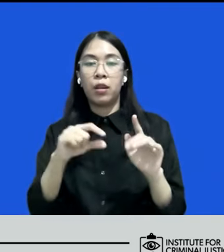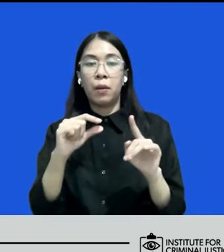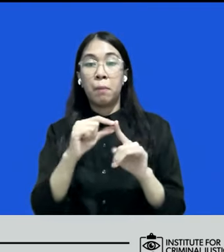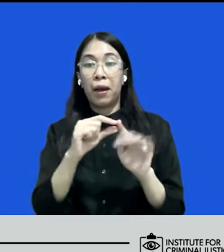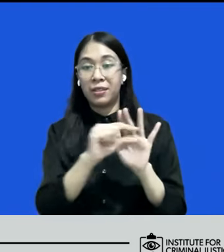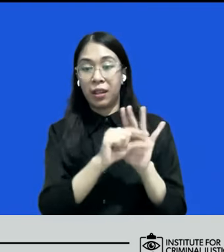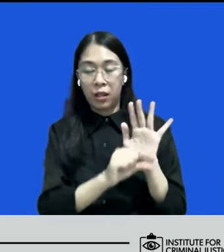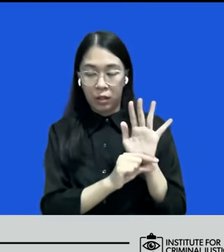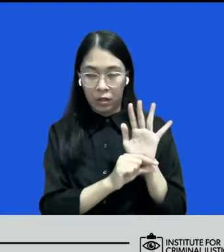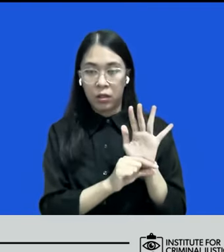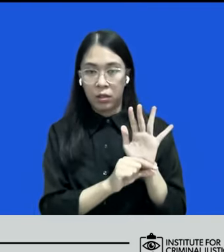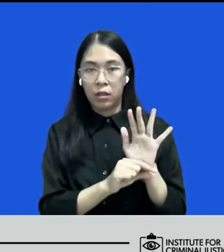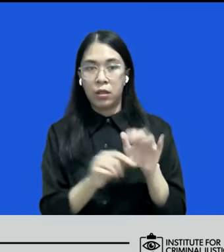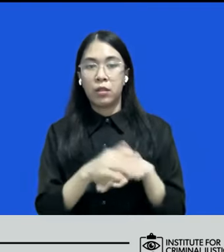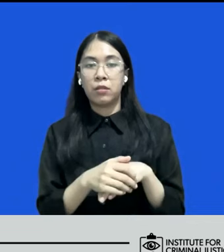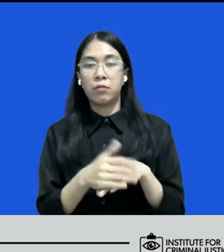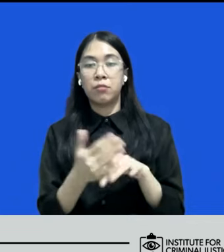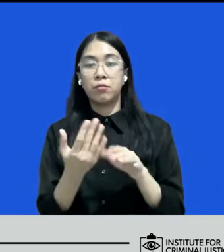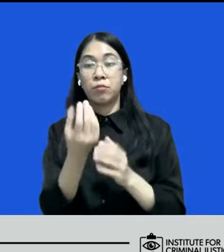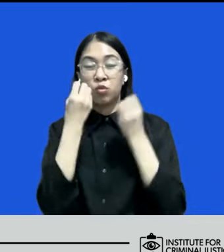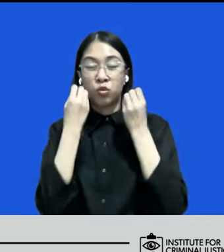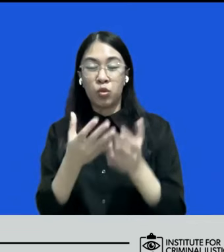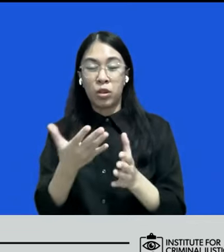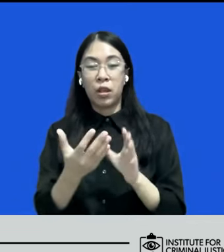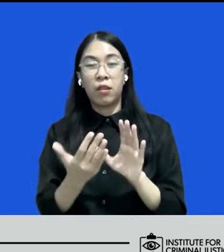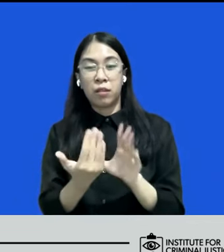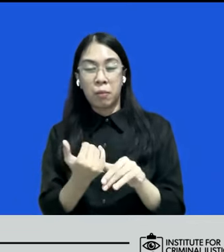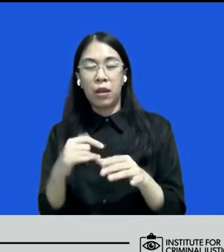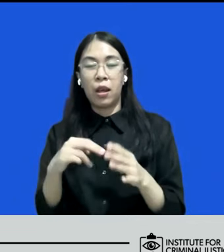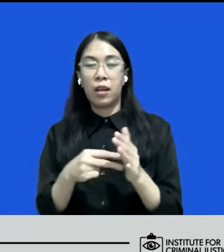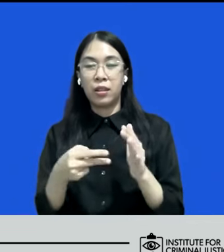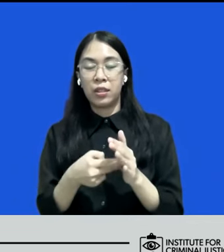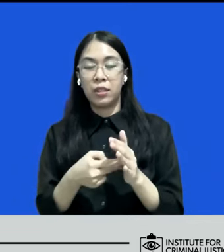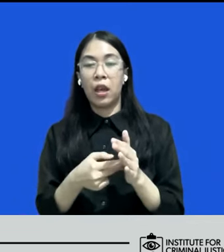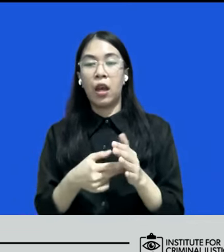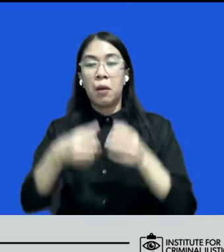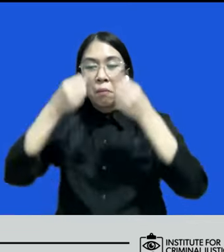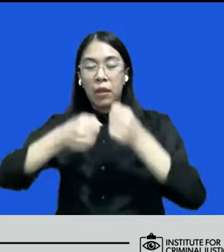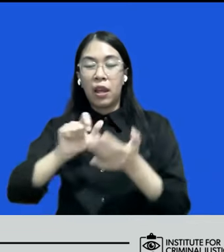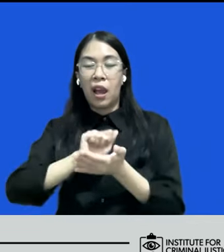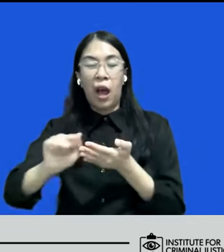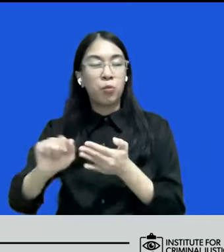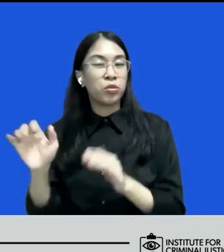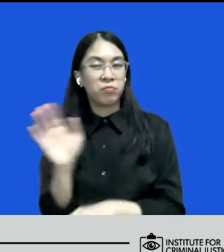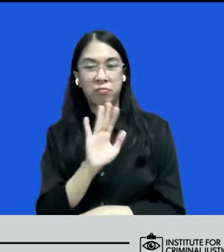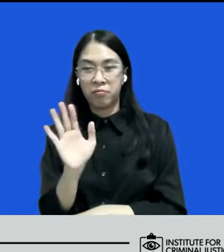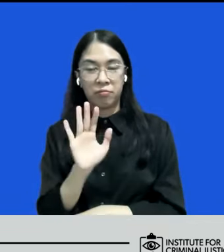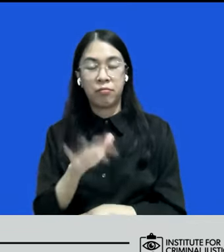menyatakan mengembalikan kerugian itu tidak menghapus dapat dipidananya seseorang sehingga